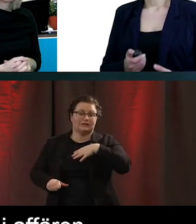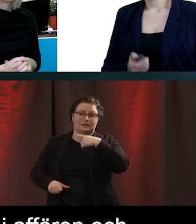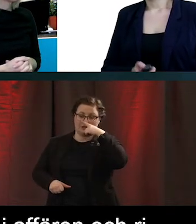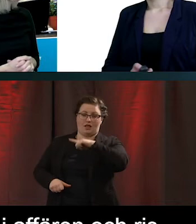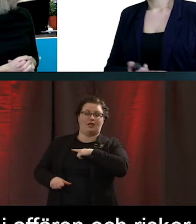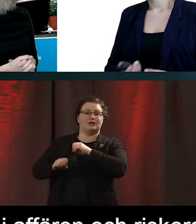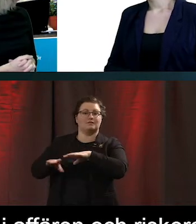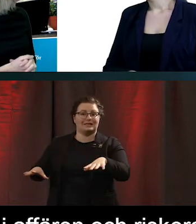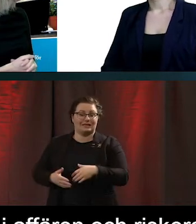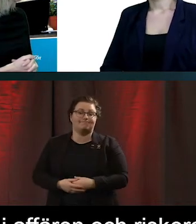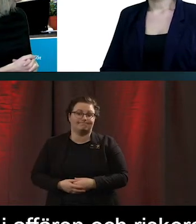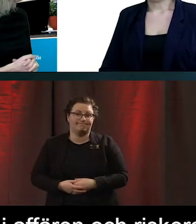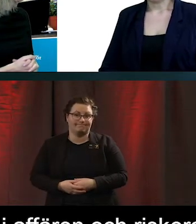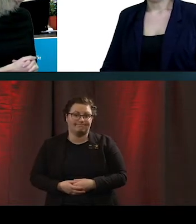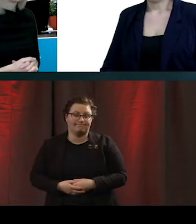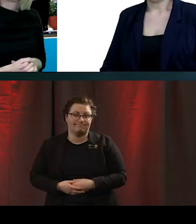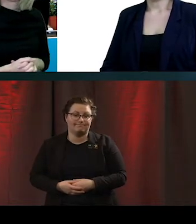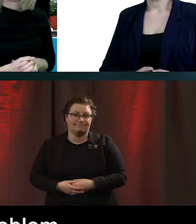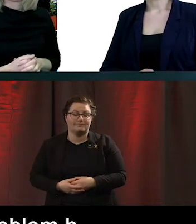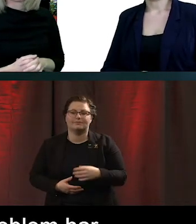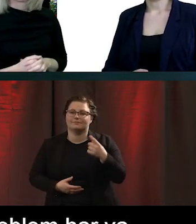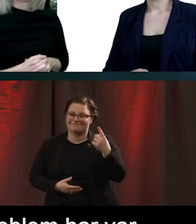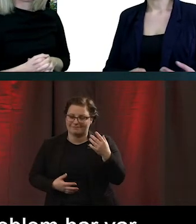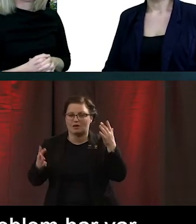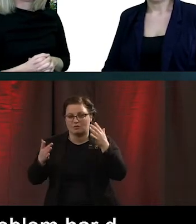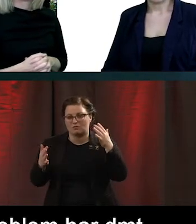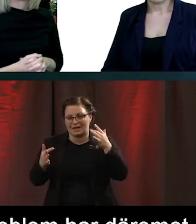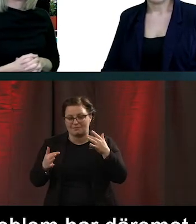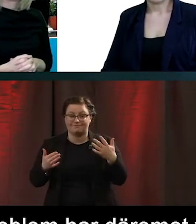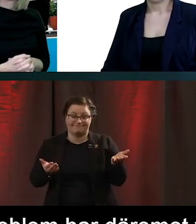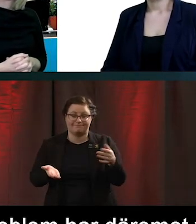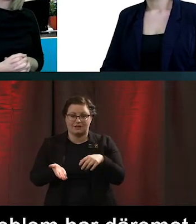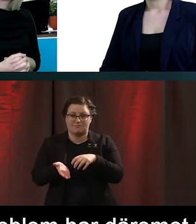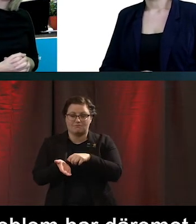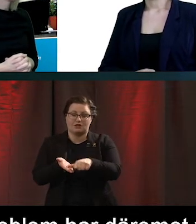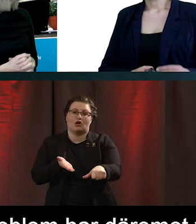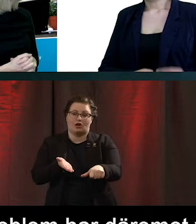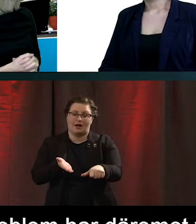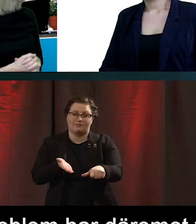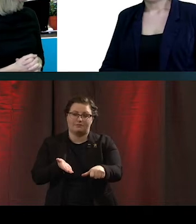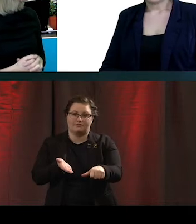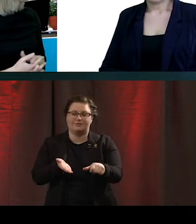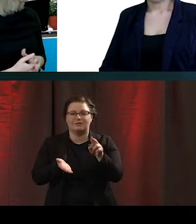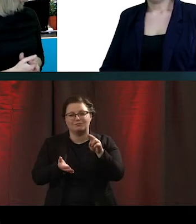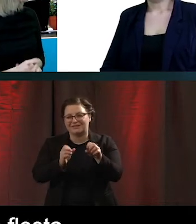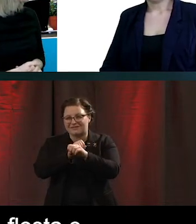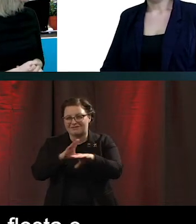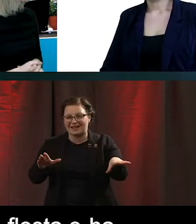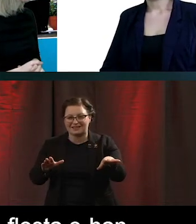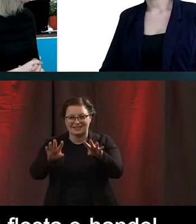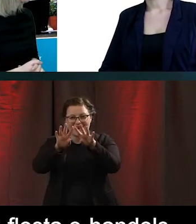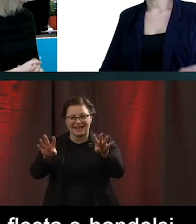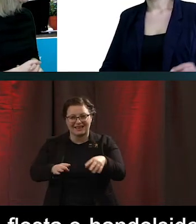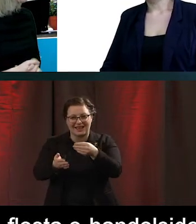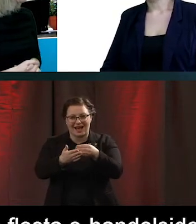Någonting som däremot har varit ett problem. Är just det här med att betala. På de flesta e-handelssidor idag